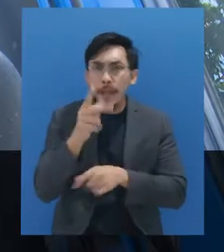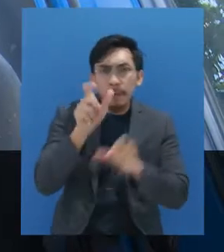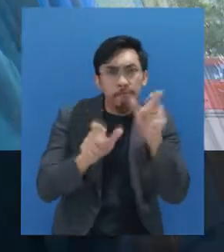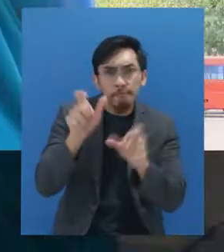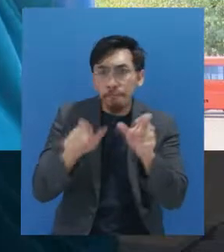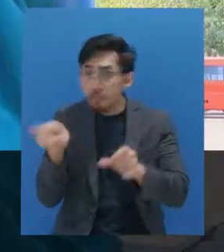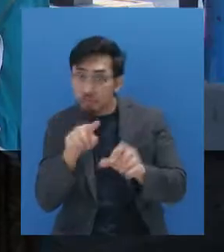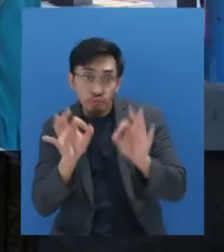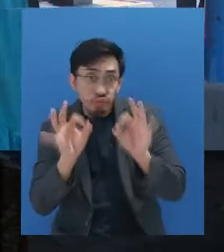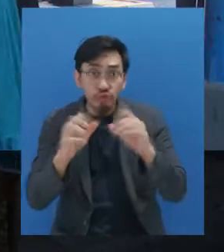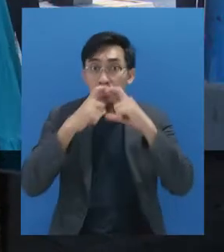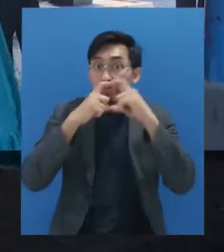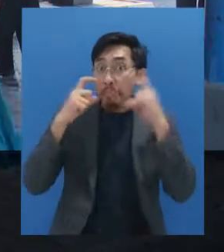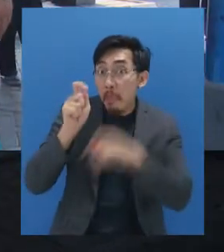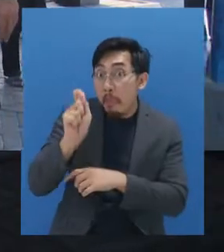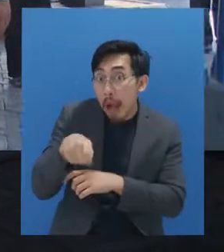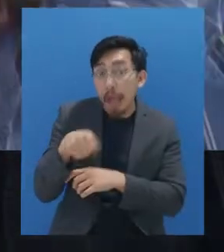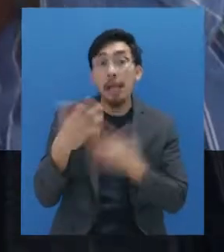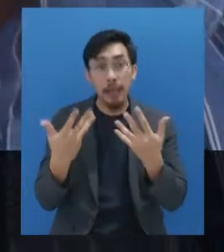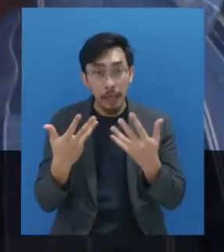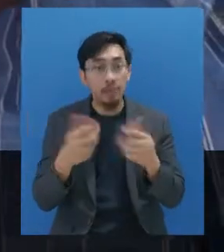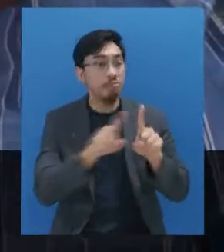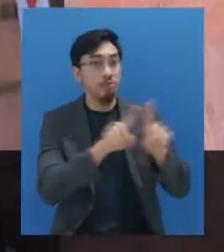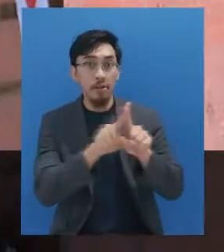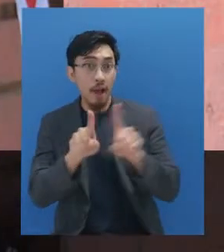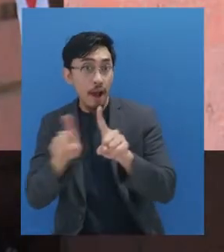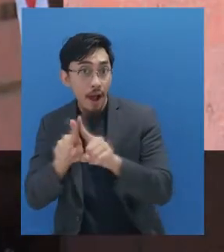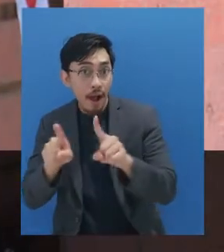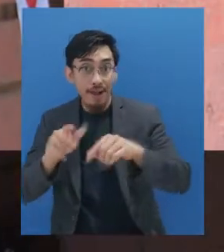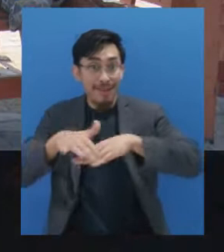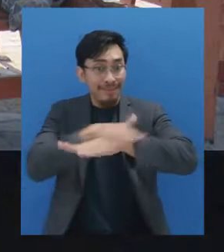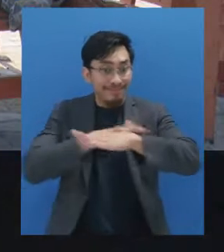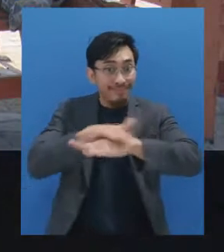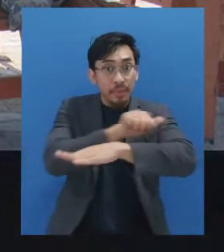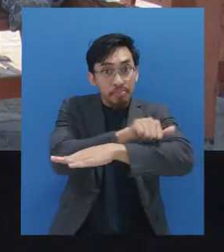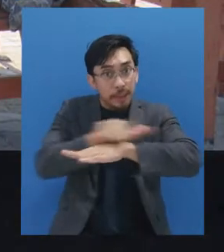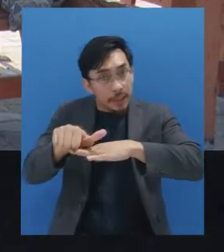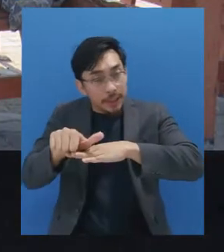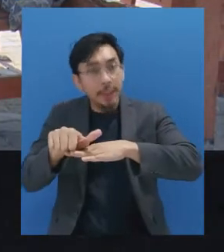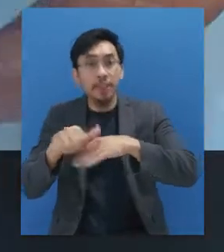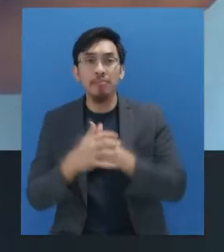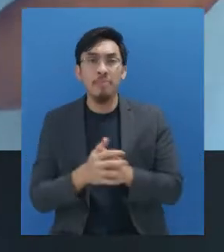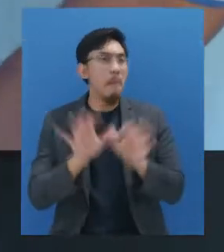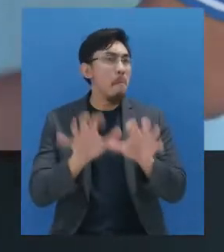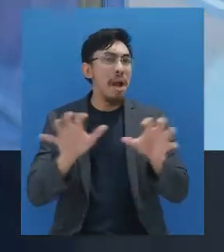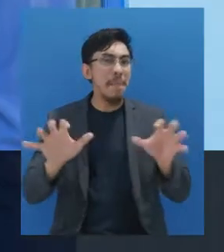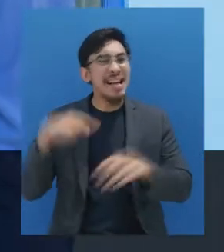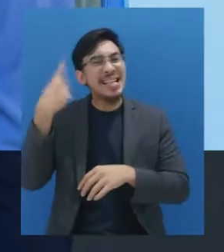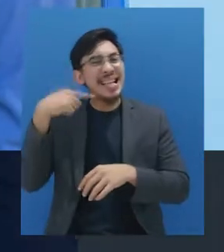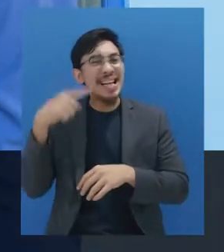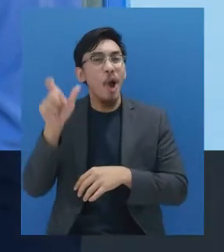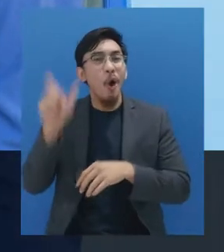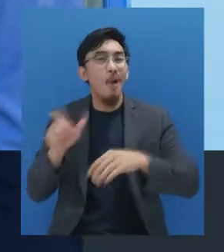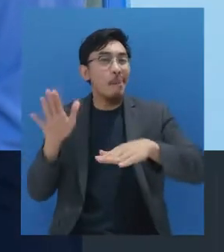pengukur suhu, memastikan semua orang menggunakan masker dengan benar, menjaga jarak, dan membersihkan